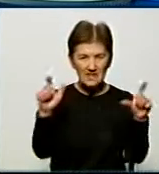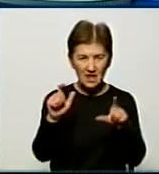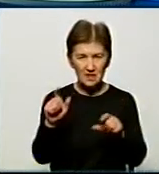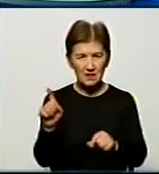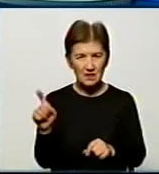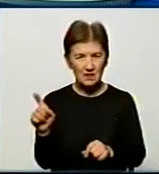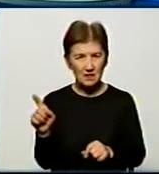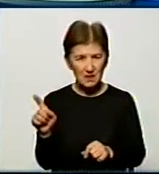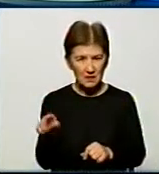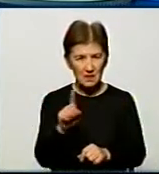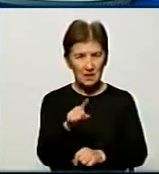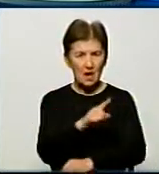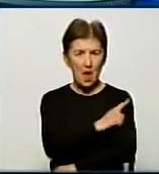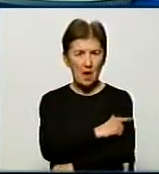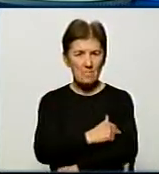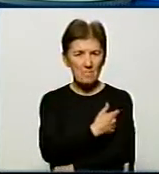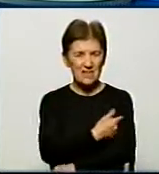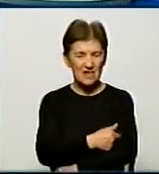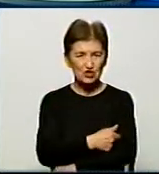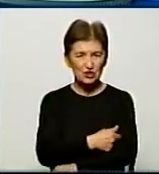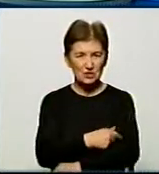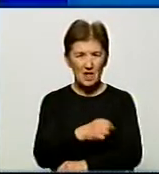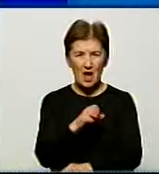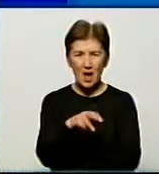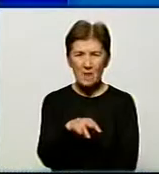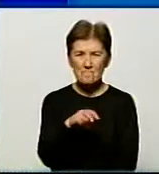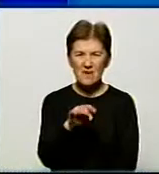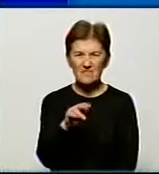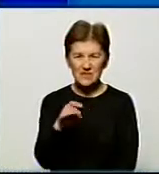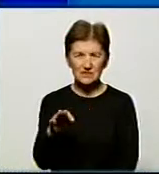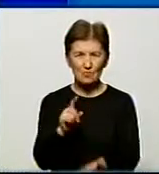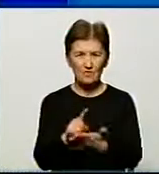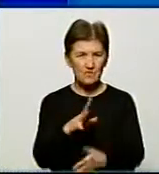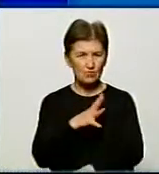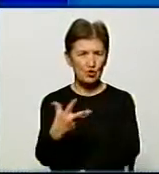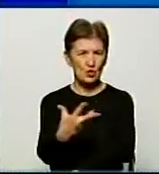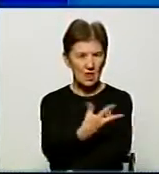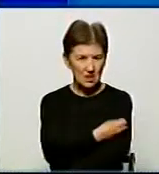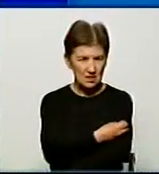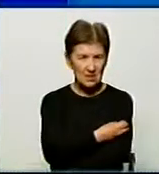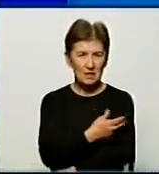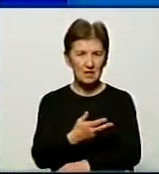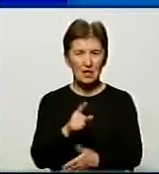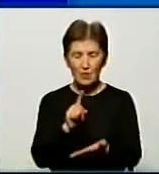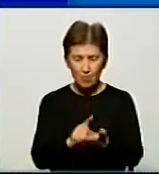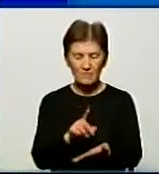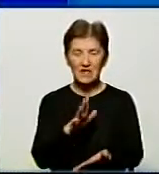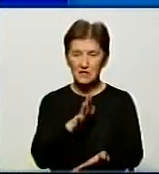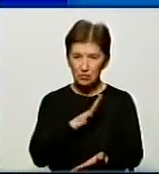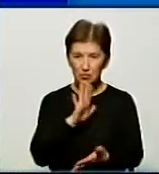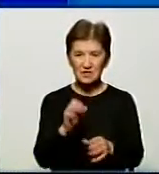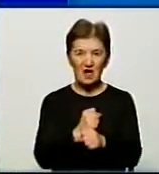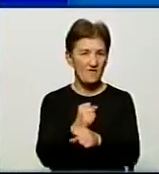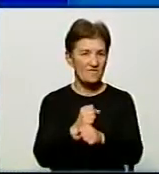Це препарат медичний? Так, так. Повинен бути азельтамівір, повинна бути вакцина, повинен бути експрес-тест. Все це повинно бути в